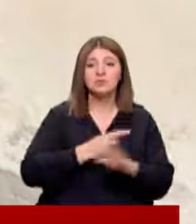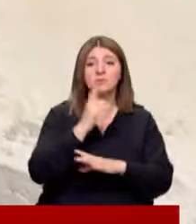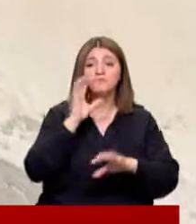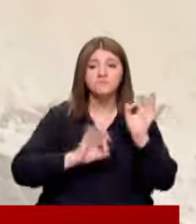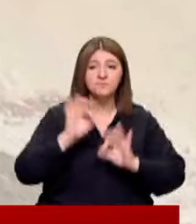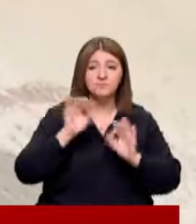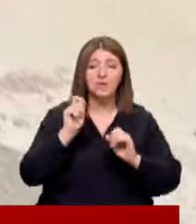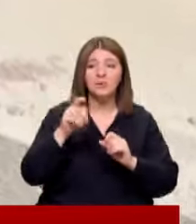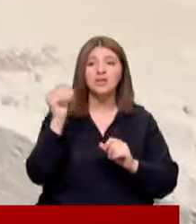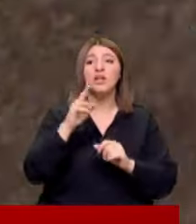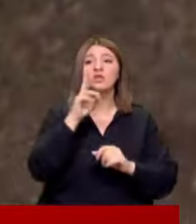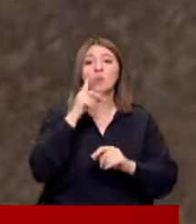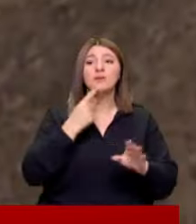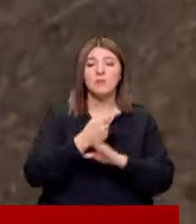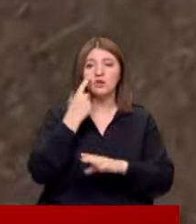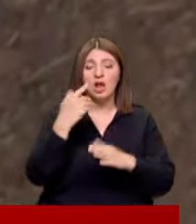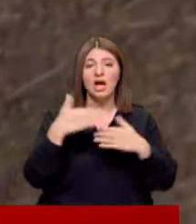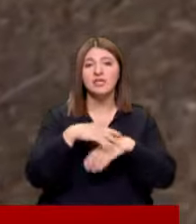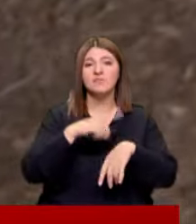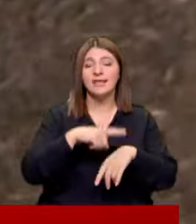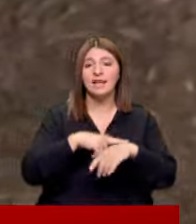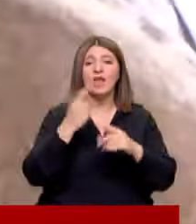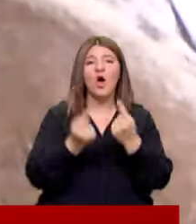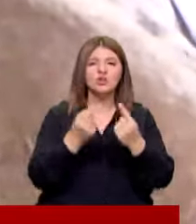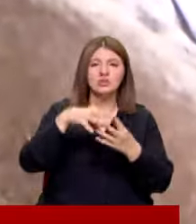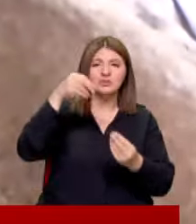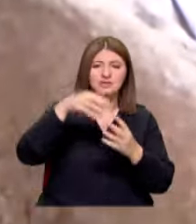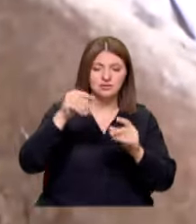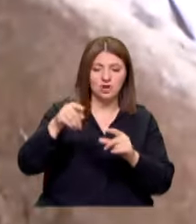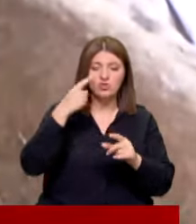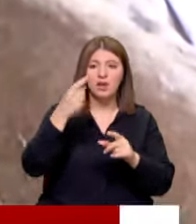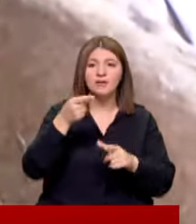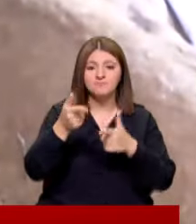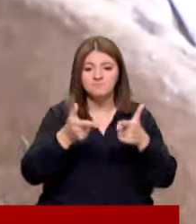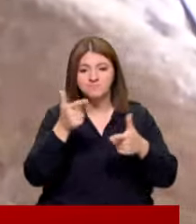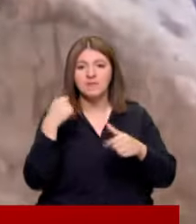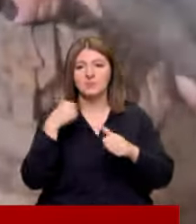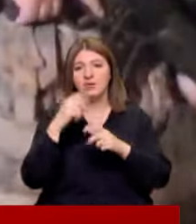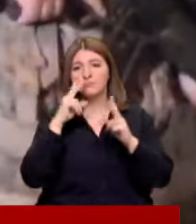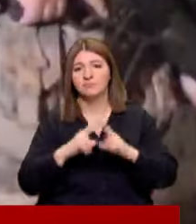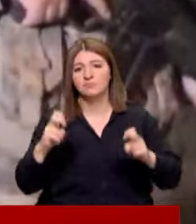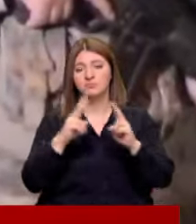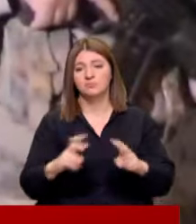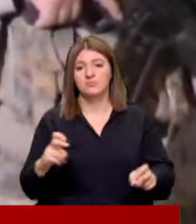değerlendiriyor Gelen son ihbar üzerine akşam saatlerinde samanlıklar lazerli cihazlarla yeniden arandı